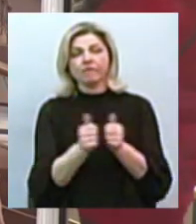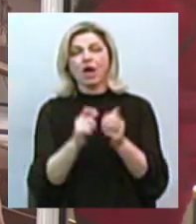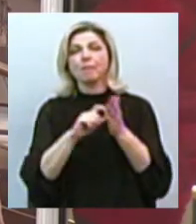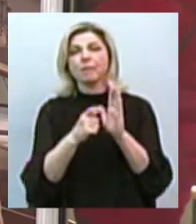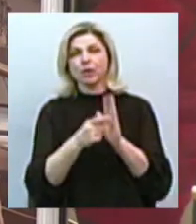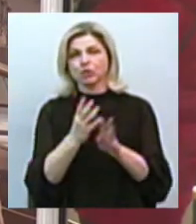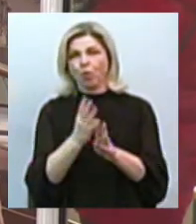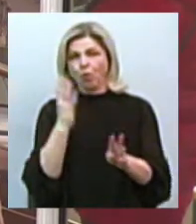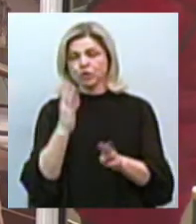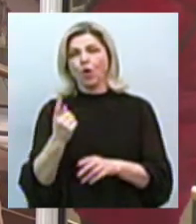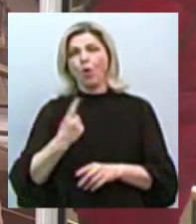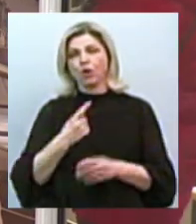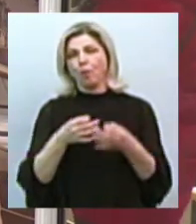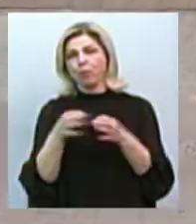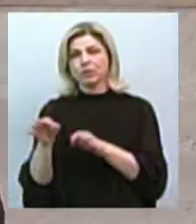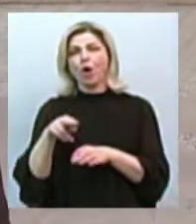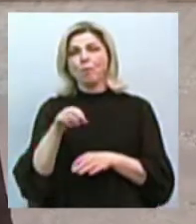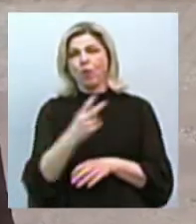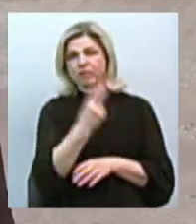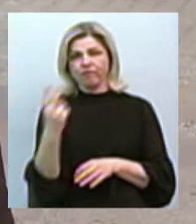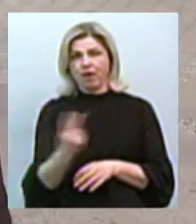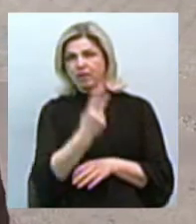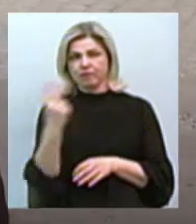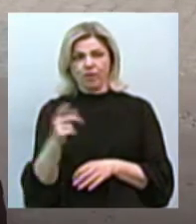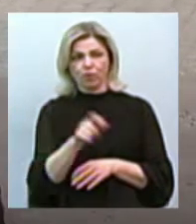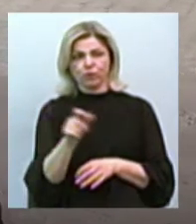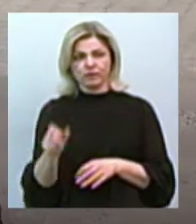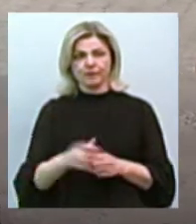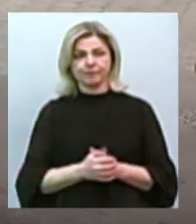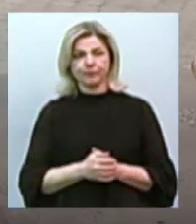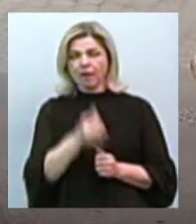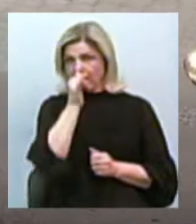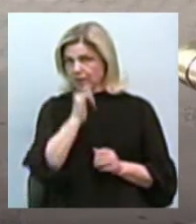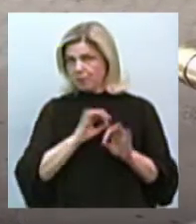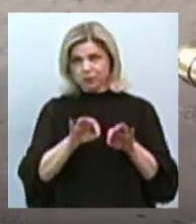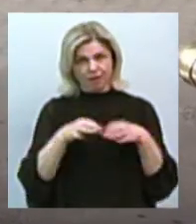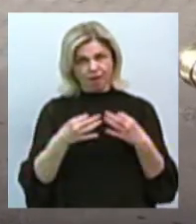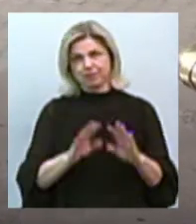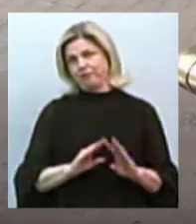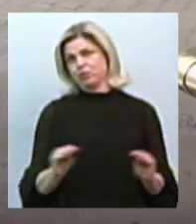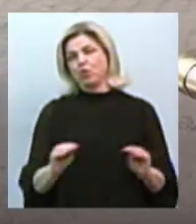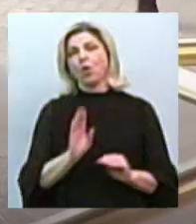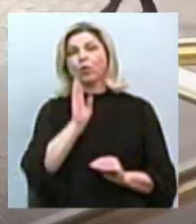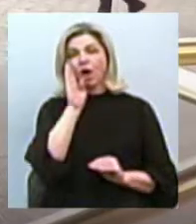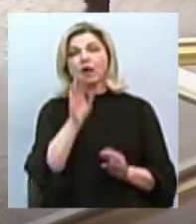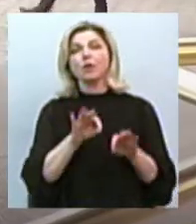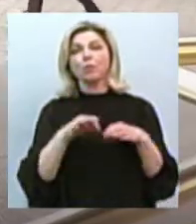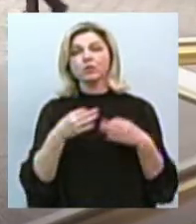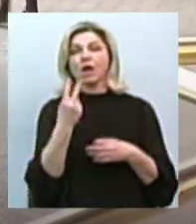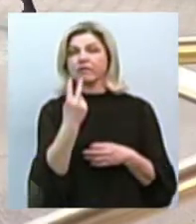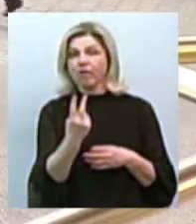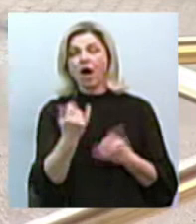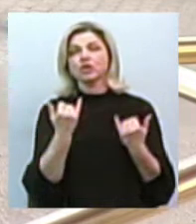черга. Охорона впускає по двоє людей. «Не пускають і все. Зранку пускали по двоє,